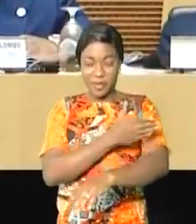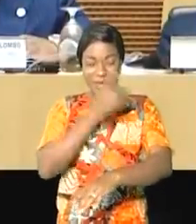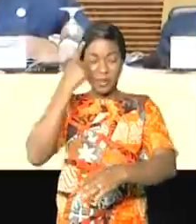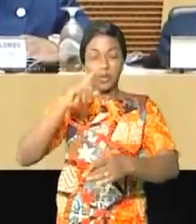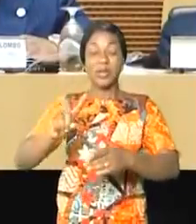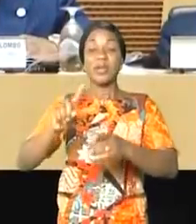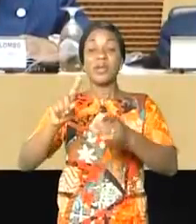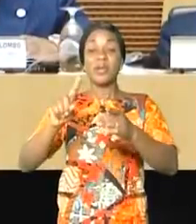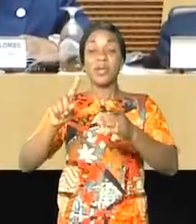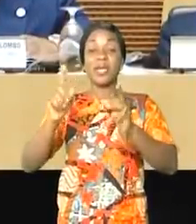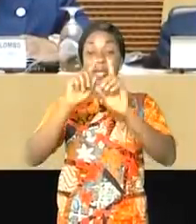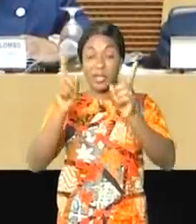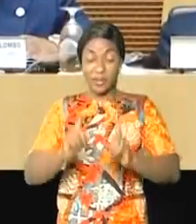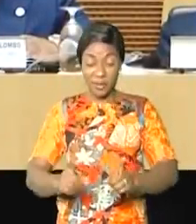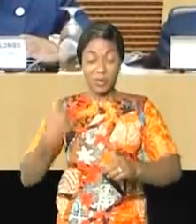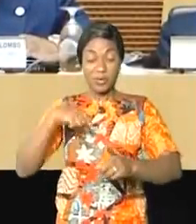l'Afrique que nous voulons.